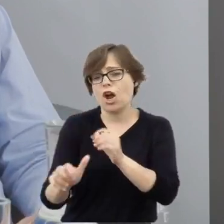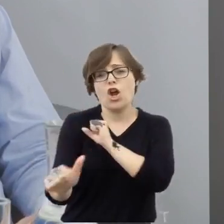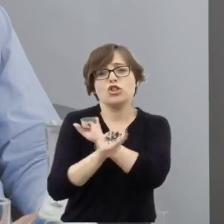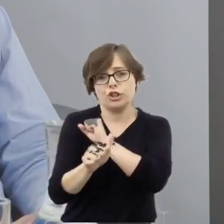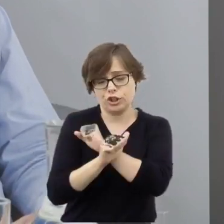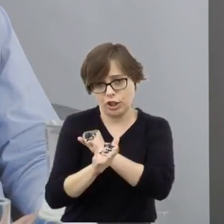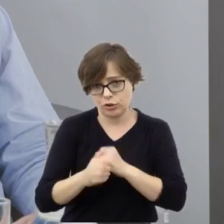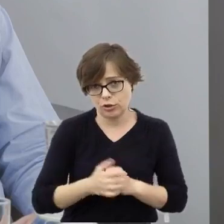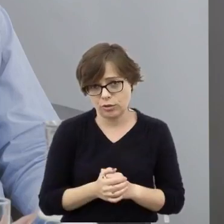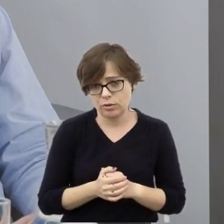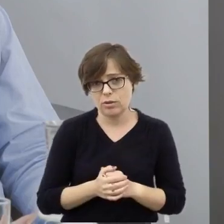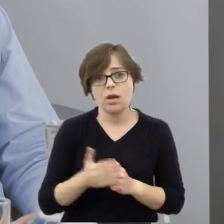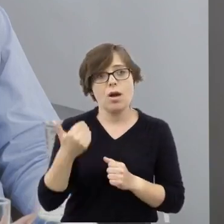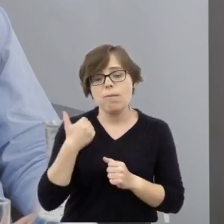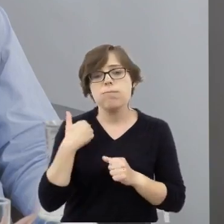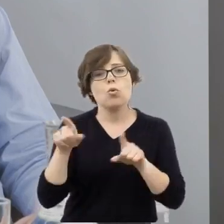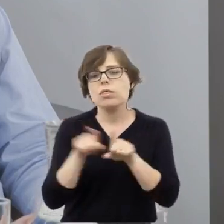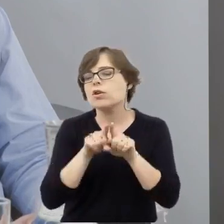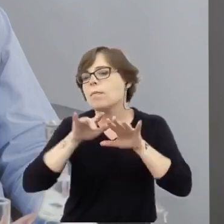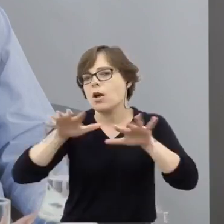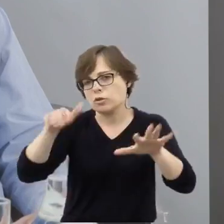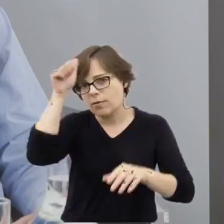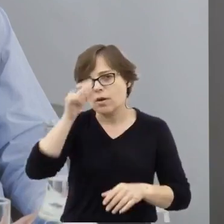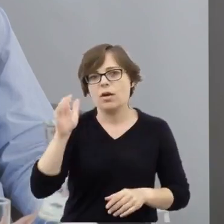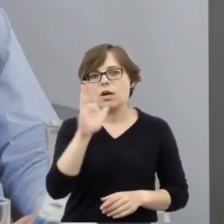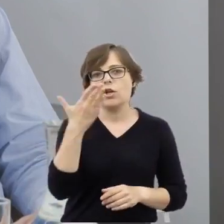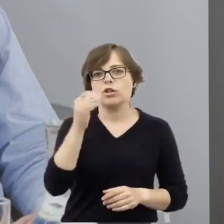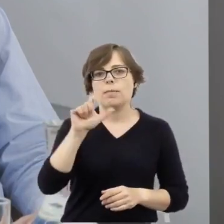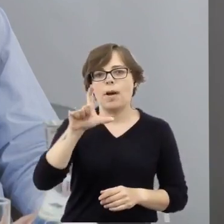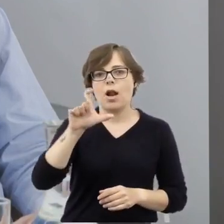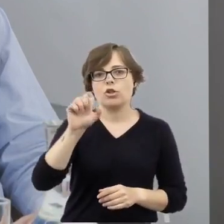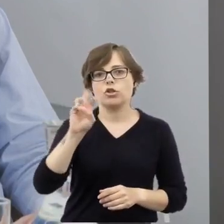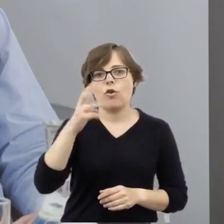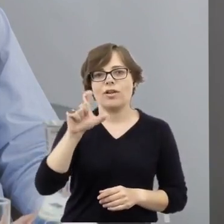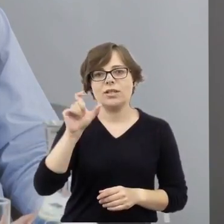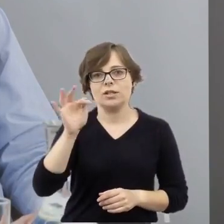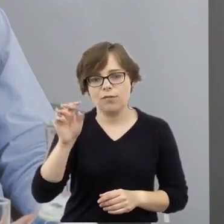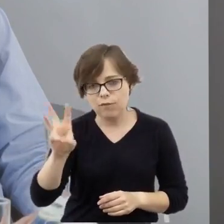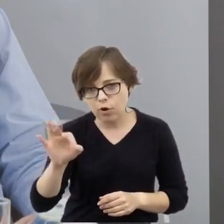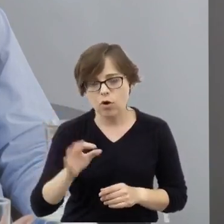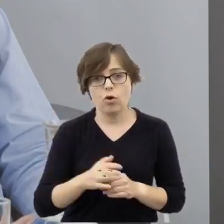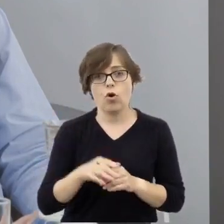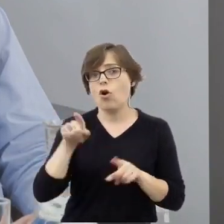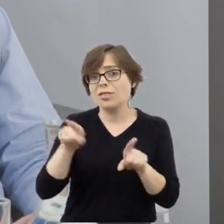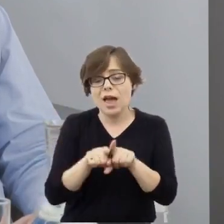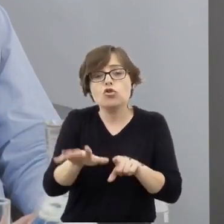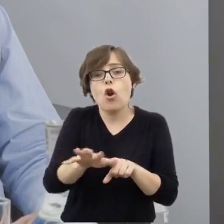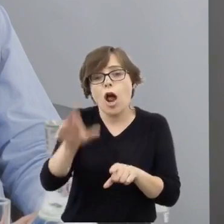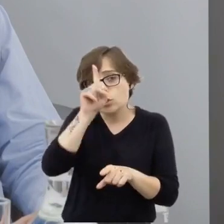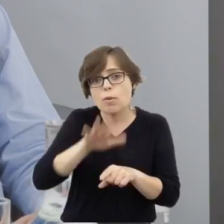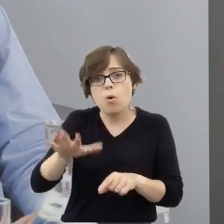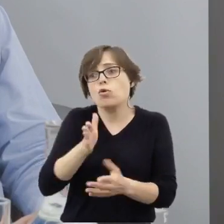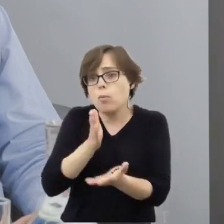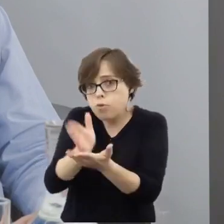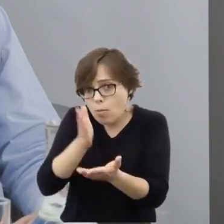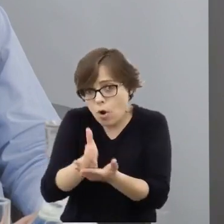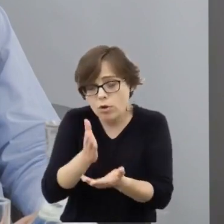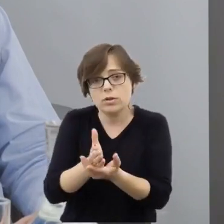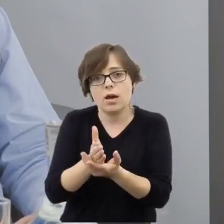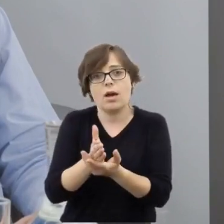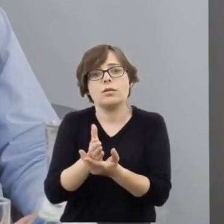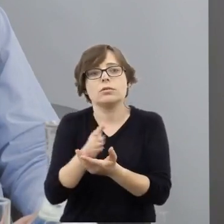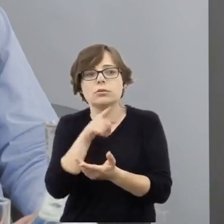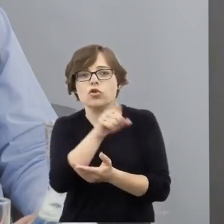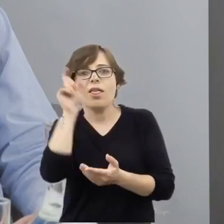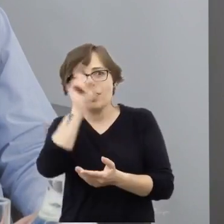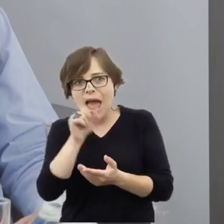masowym zjawiskiem szmalcownictwa, z masową pomocą lokalnych społeczności, świadczoną Niemcom w